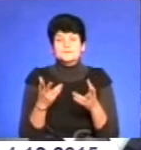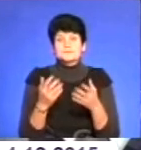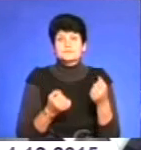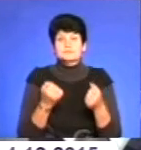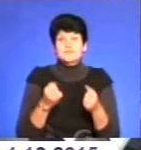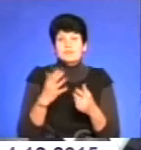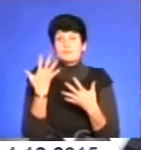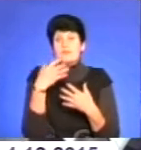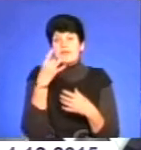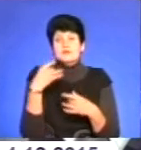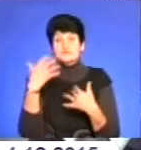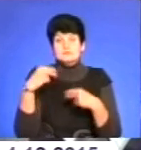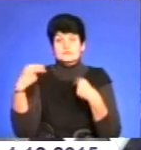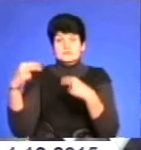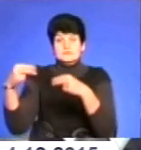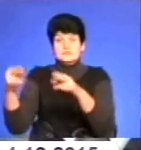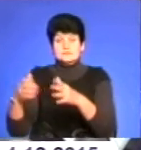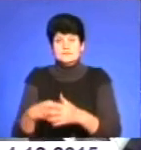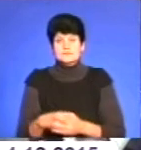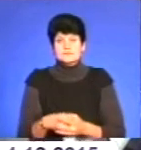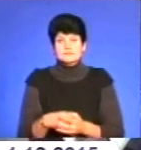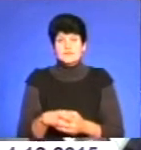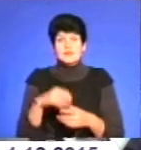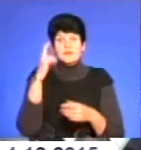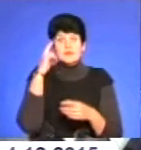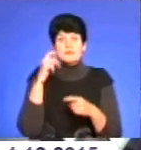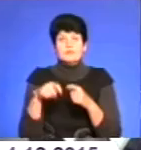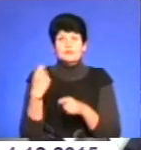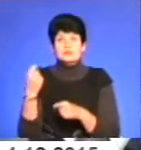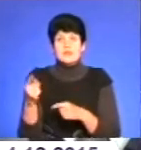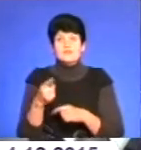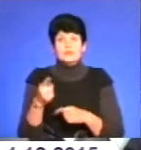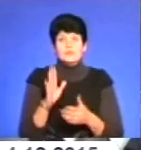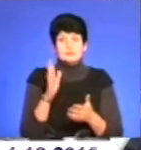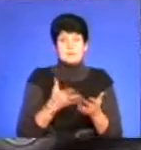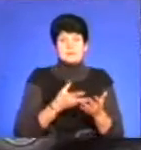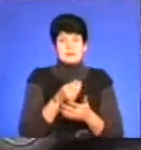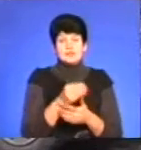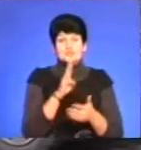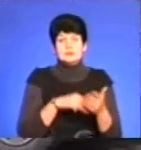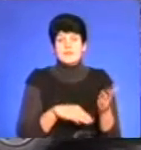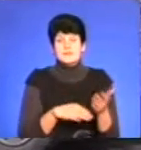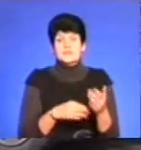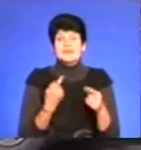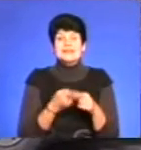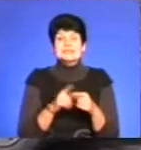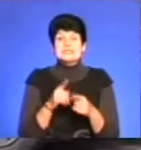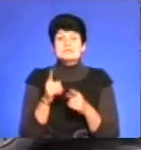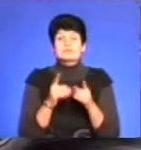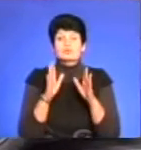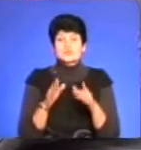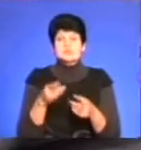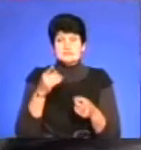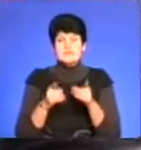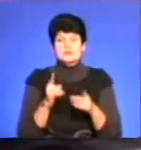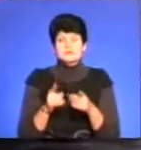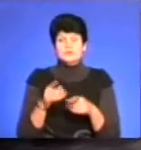може п'ять разів перепроданий. В Києві порушили, Тернополі треба платити штраф. Прійдешні зміни стануть справжнім головним